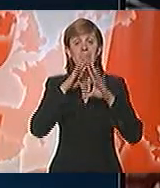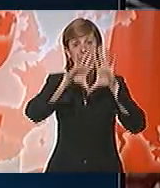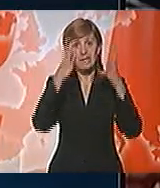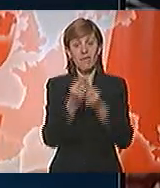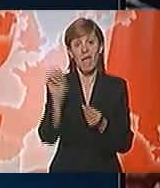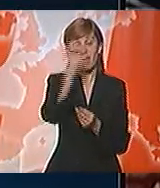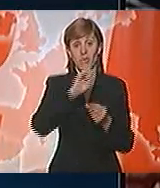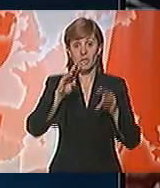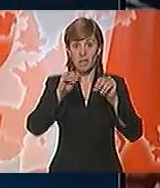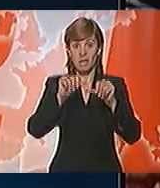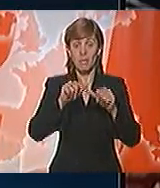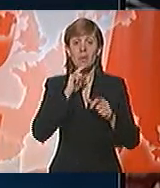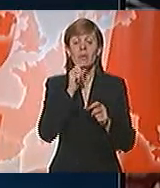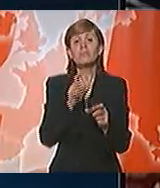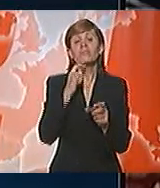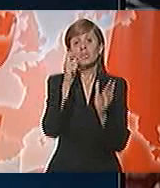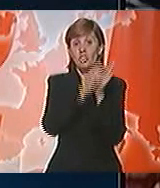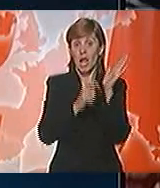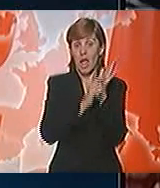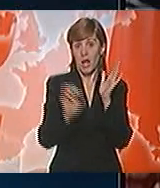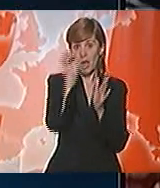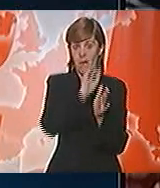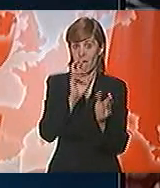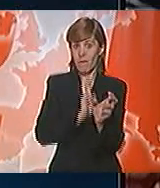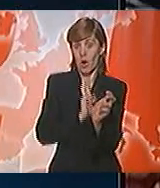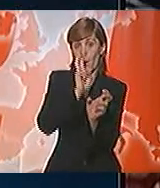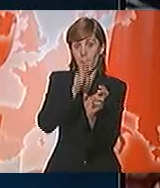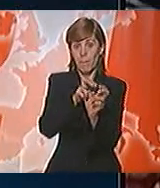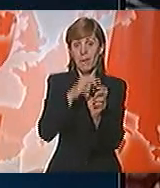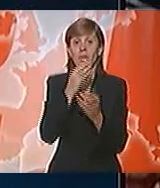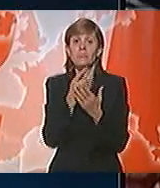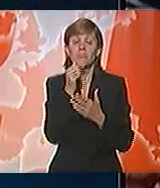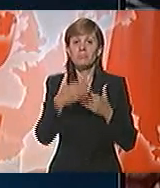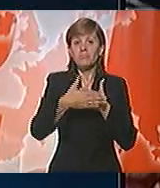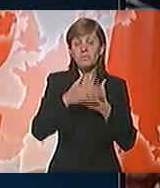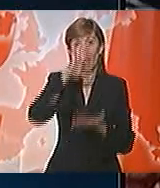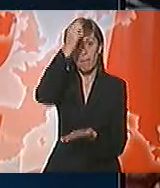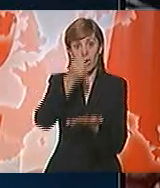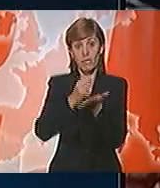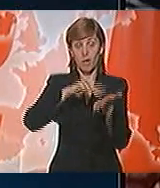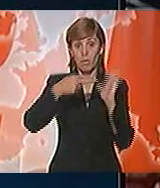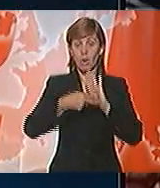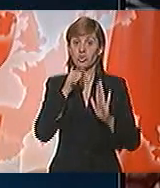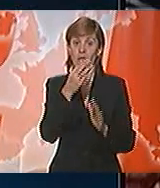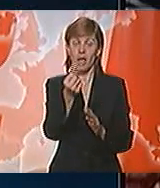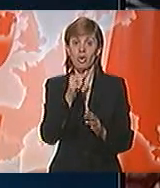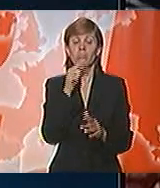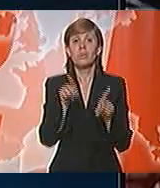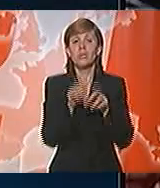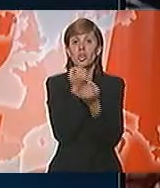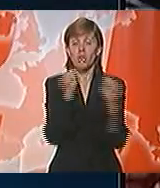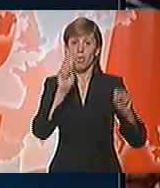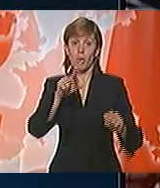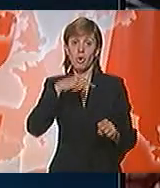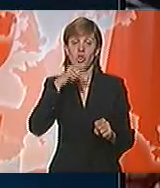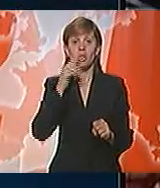tranziciji, šlanstvo u erovskim i drugim međunarodnim strukturama predstavlja potvrdu političke i ekonomske, a stobodno se može